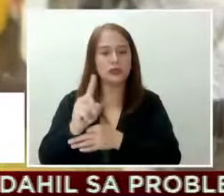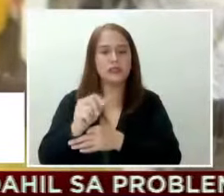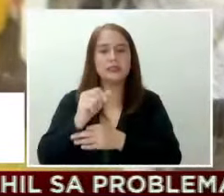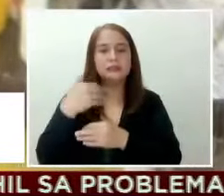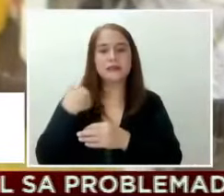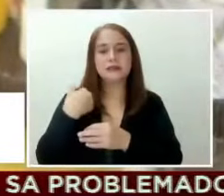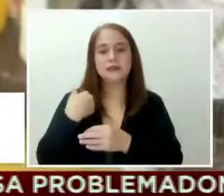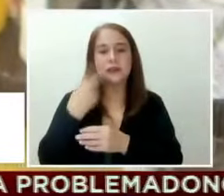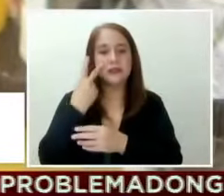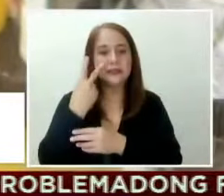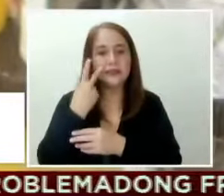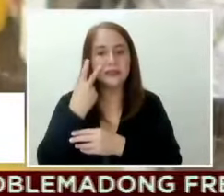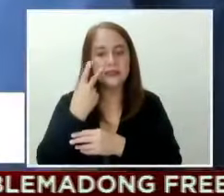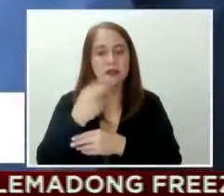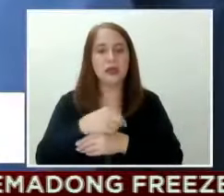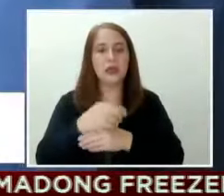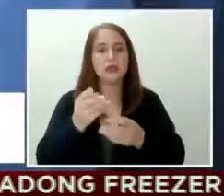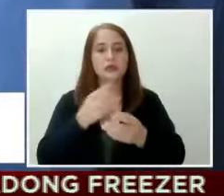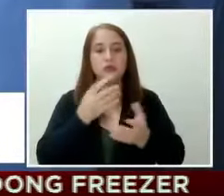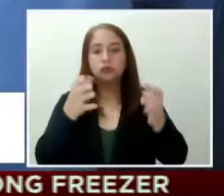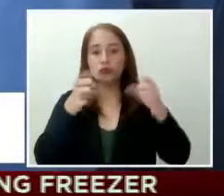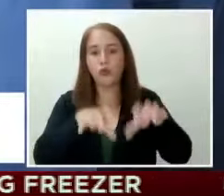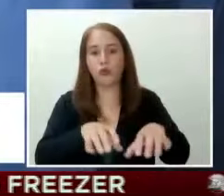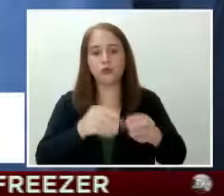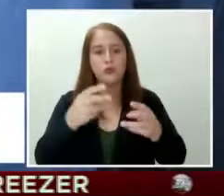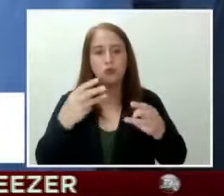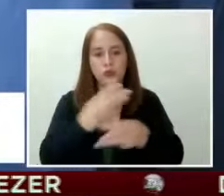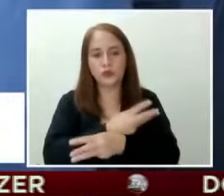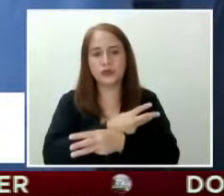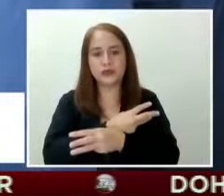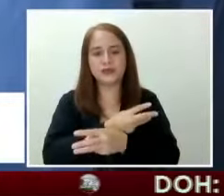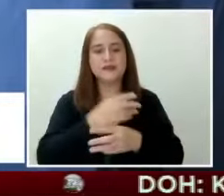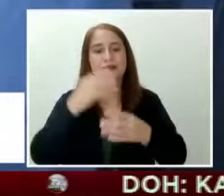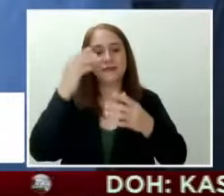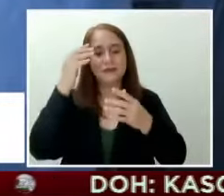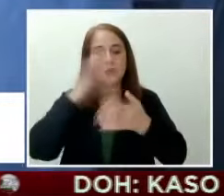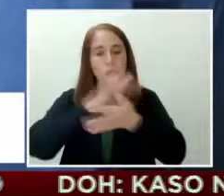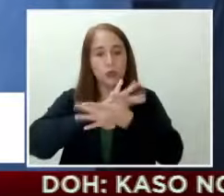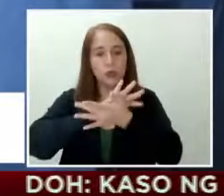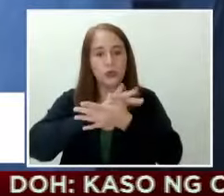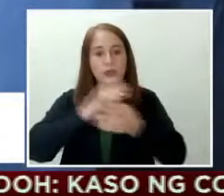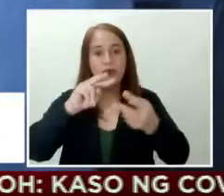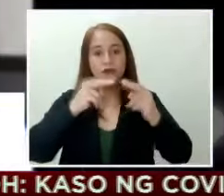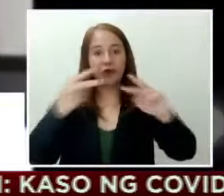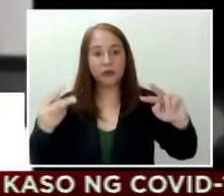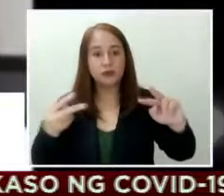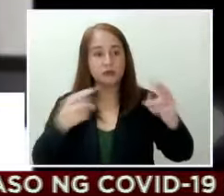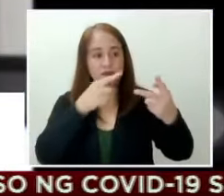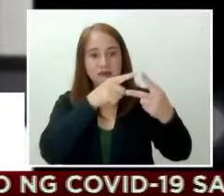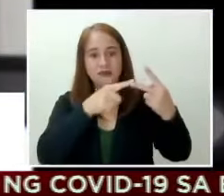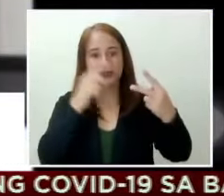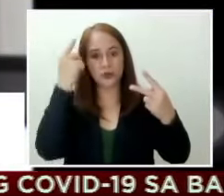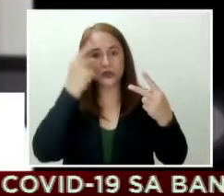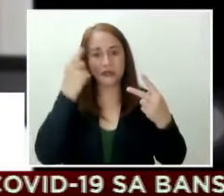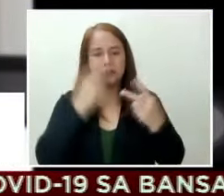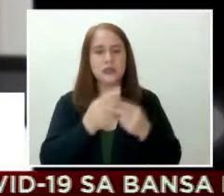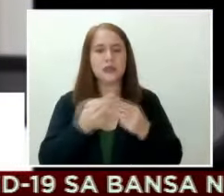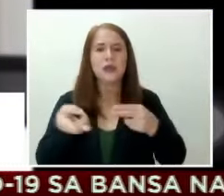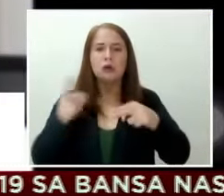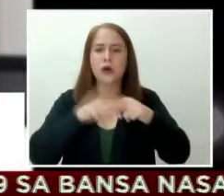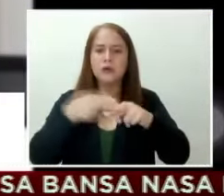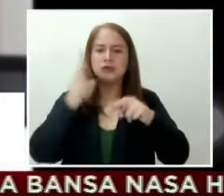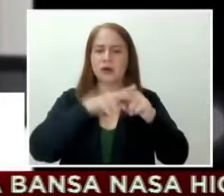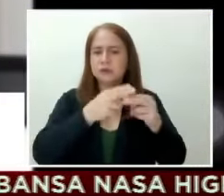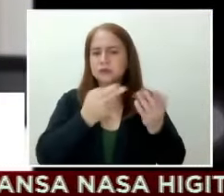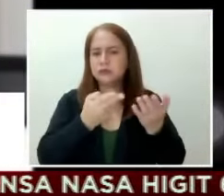nakikitang nakapagdudulot ng mas malalang uri ng COVID ang mga variant of concern. Habang dumadami ang kaso, syempre